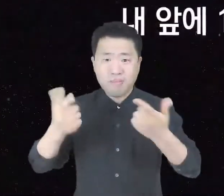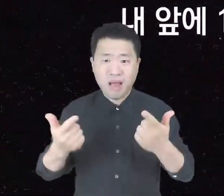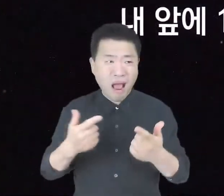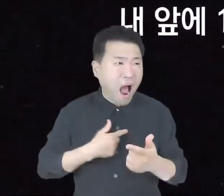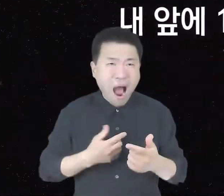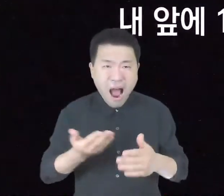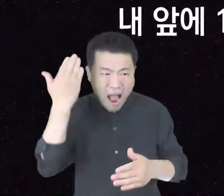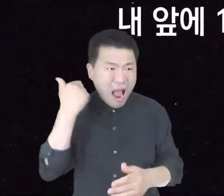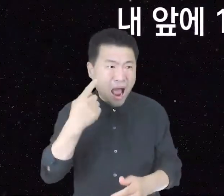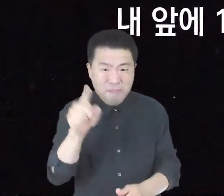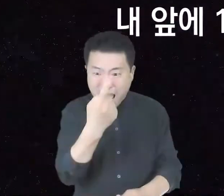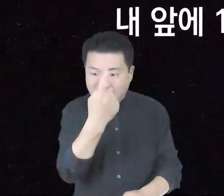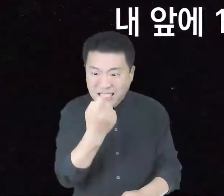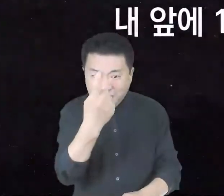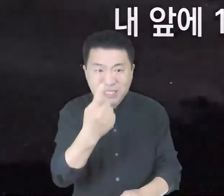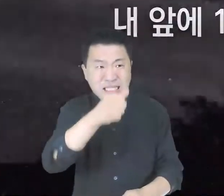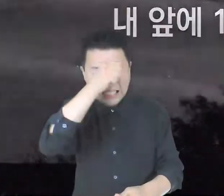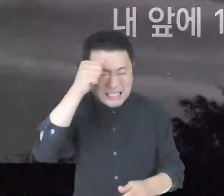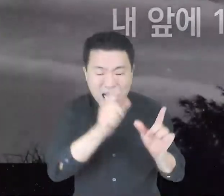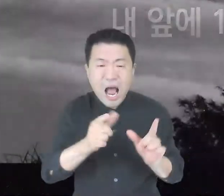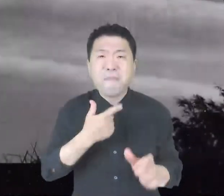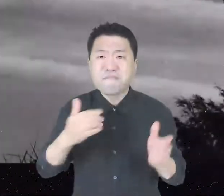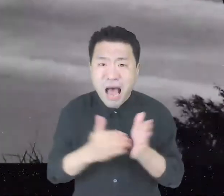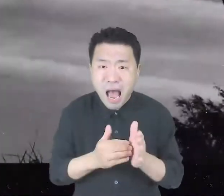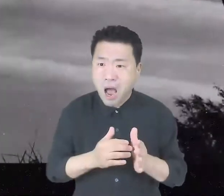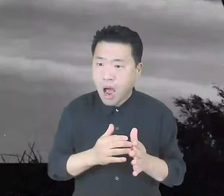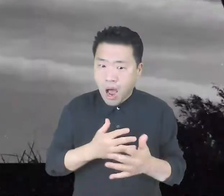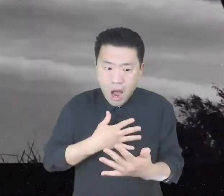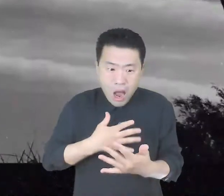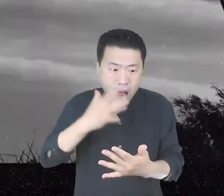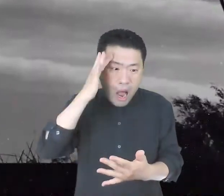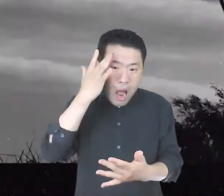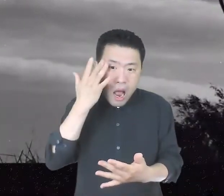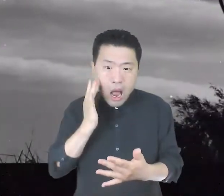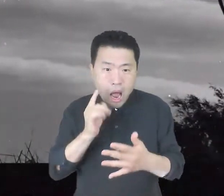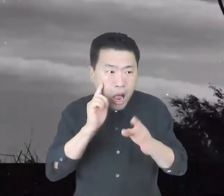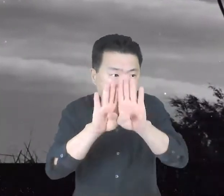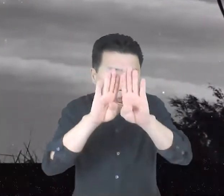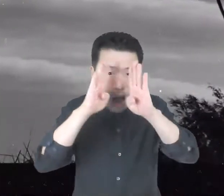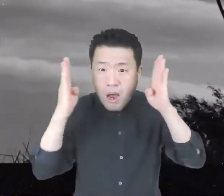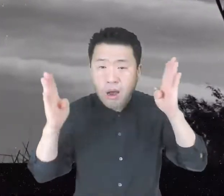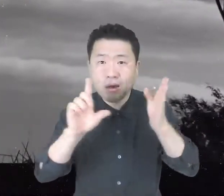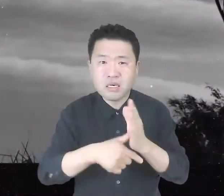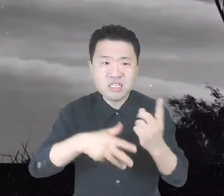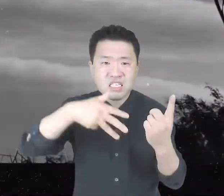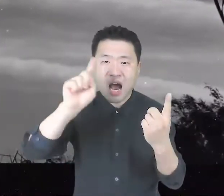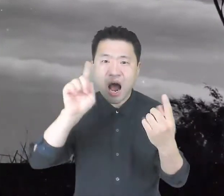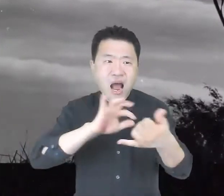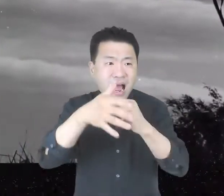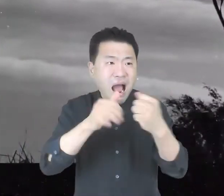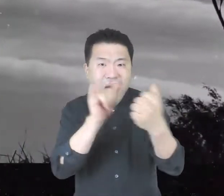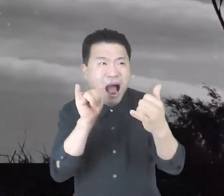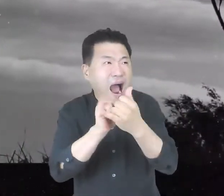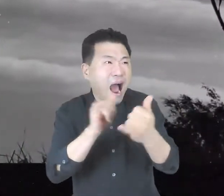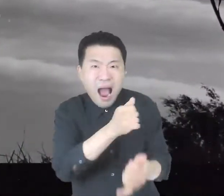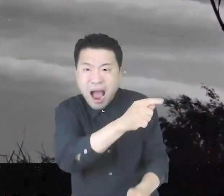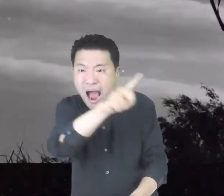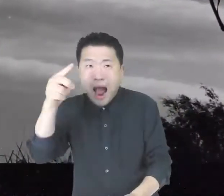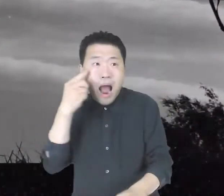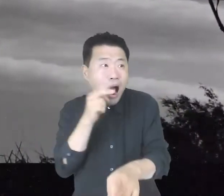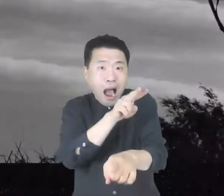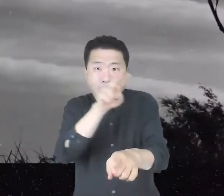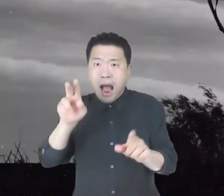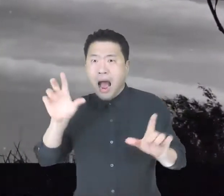내 앞에 111번의 생이 있었다고? 두근거리는 마음으로 문을 여니. 제1차 세계대전의 지옥같은